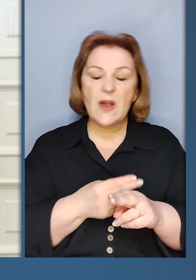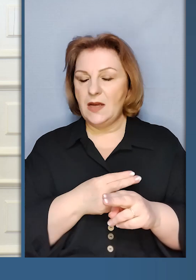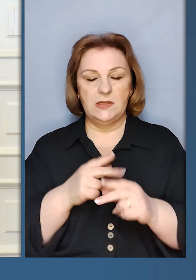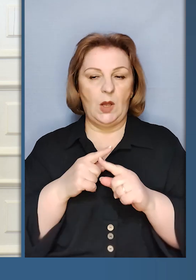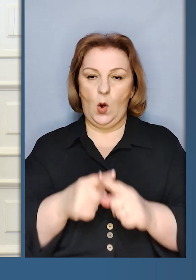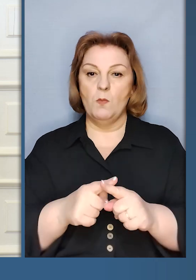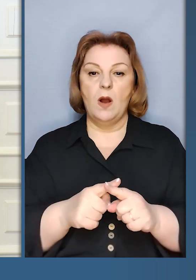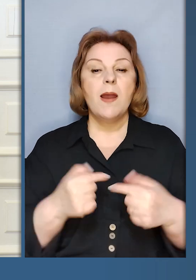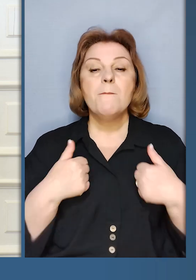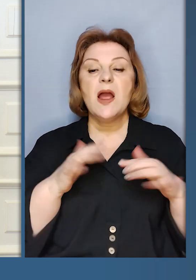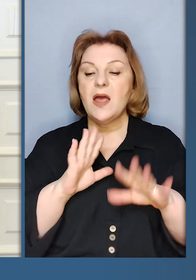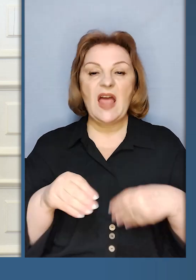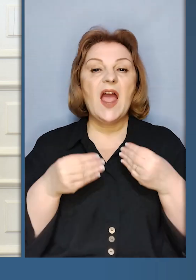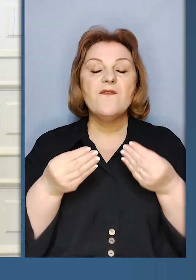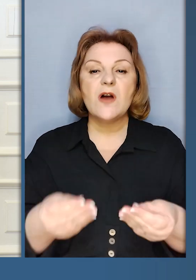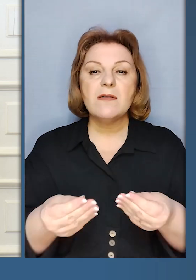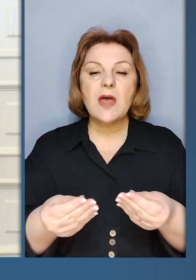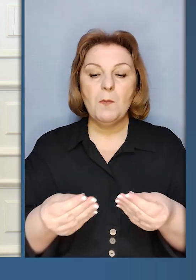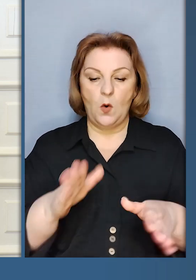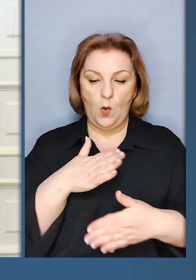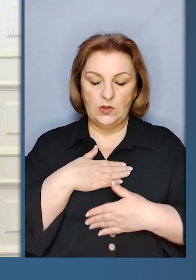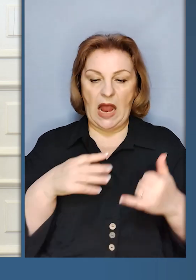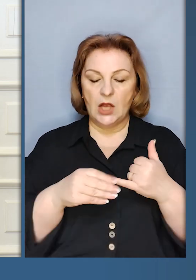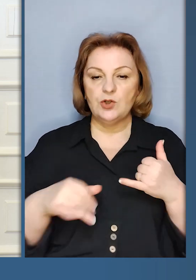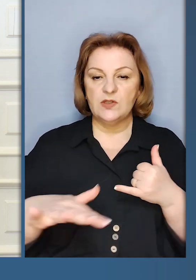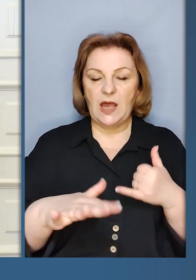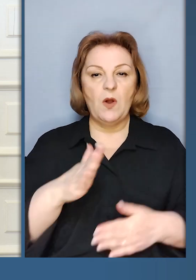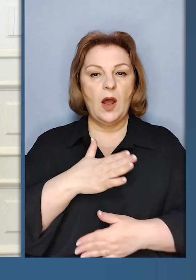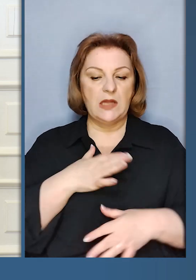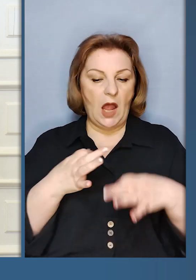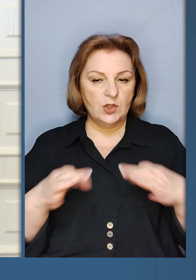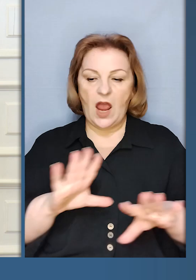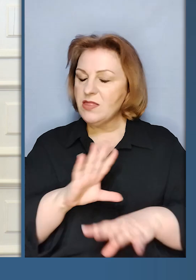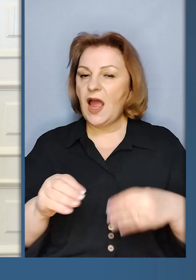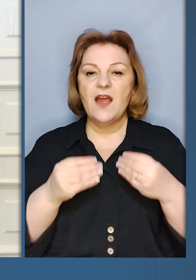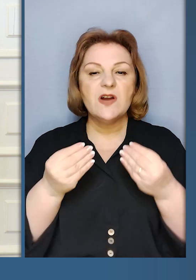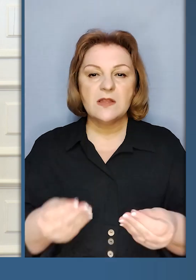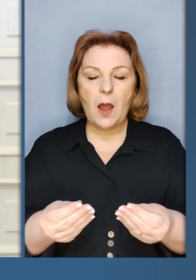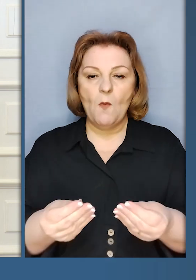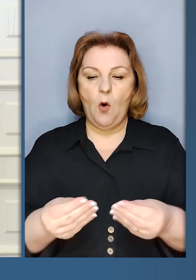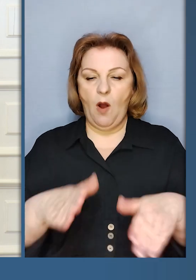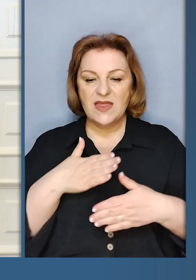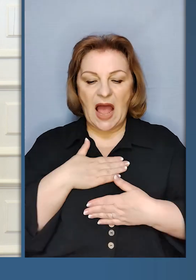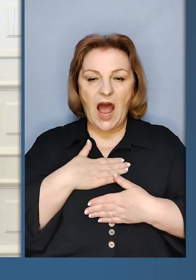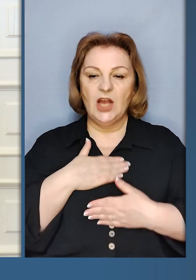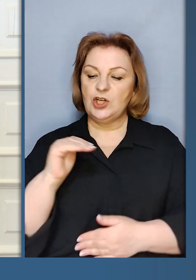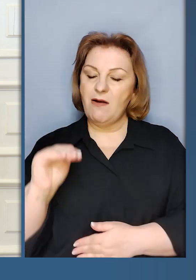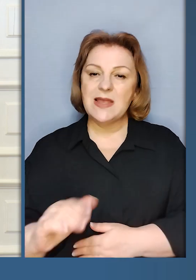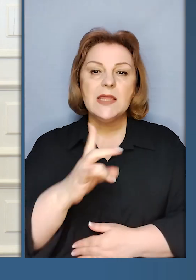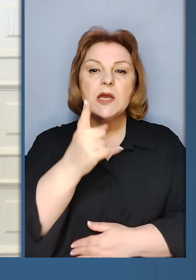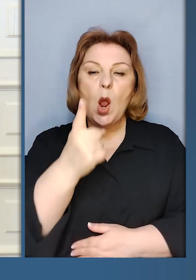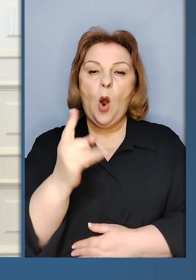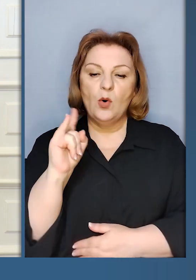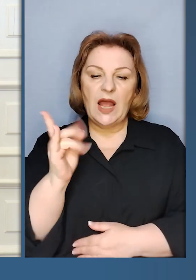Безкомпромісна в тому, що ми не віддамо нашу землю, нашу свободу, не віддамо наших дітей, жодної